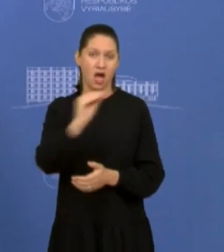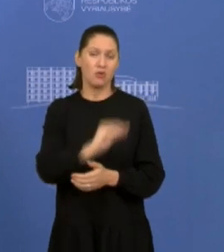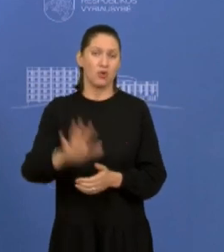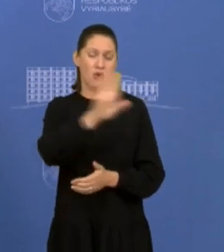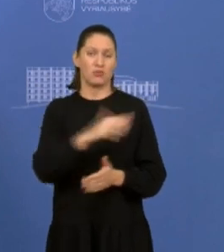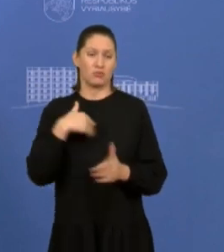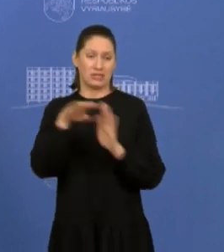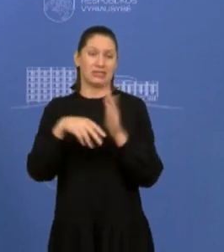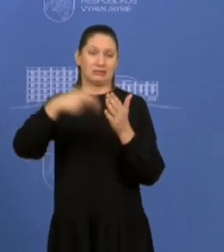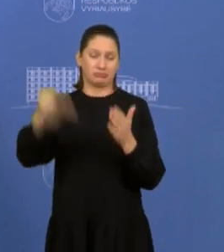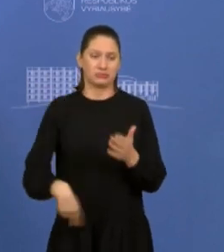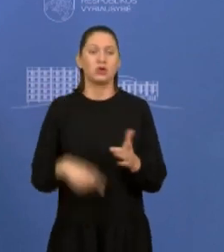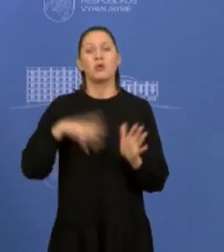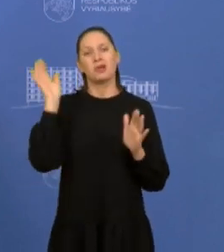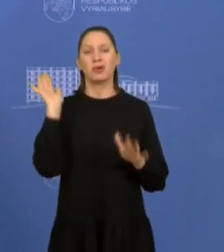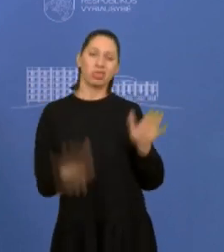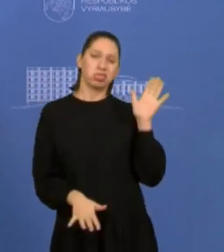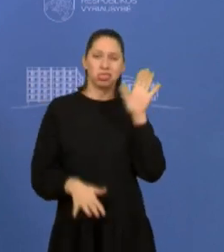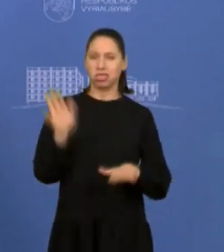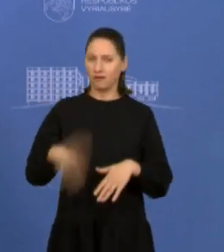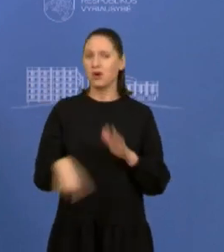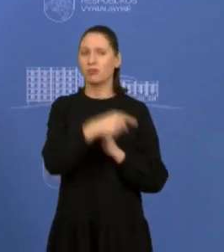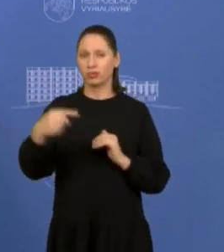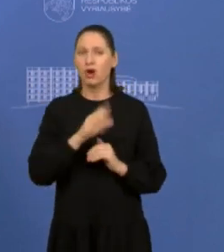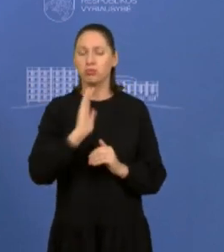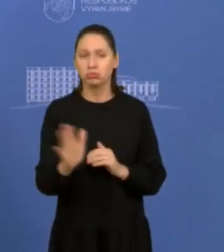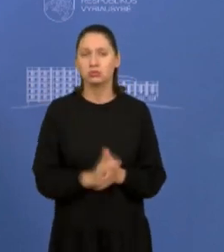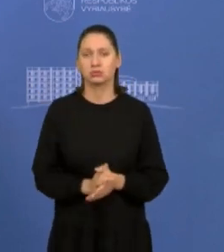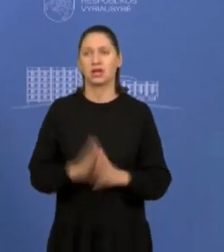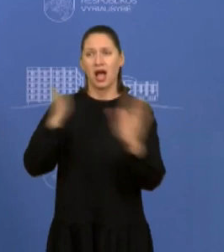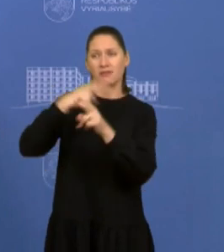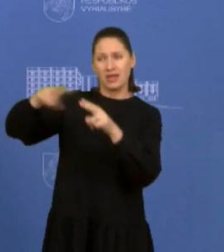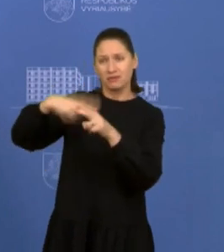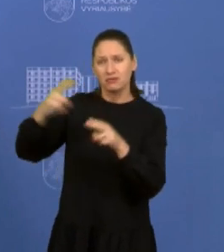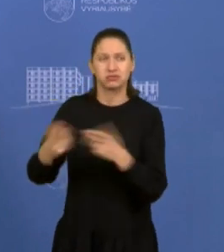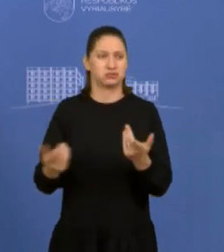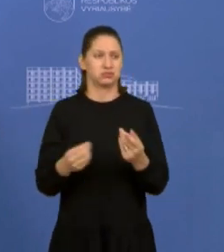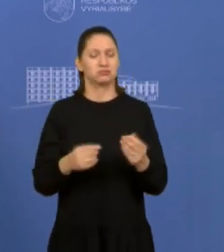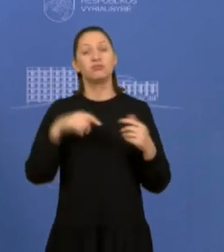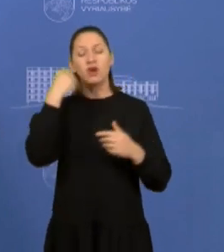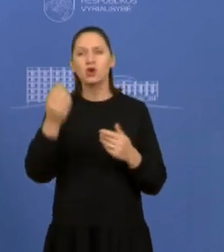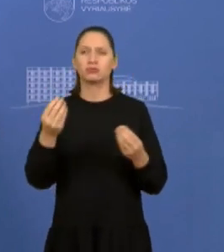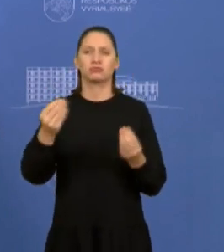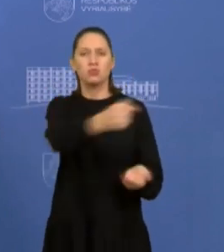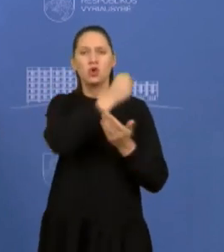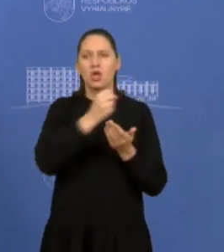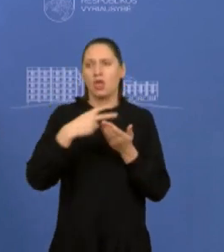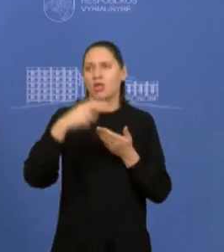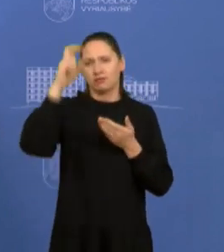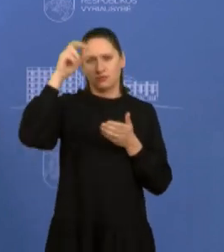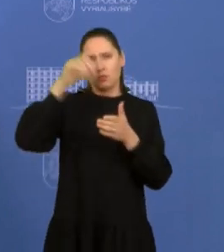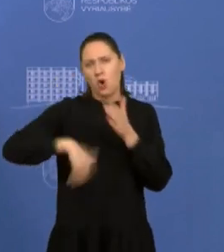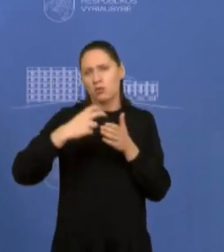Tai, man atrodo, neveiksnumo kaina yra didelė. Gamto sąskaita, viešųjų išlaidų sąskaita, na ir šiaip, tai yra